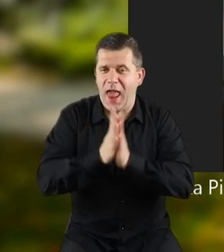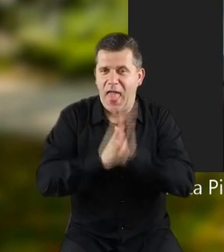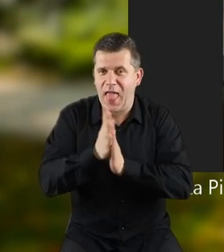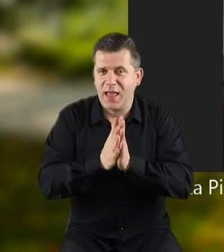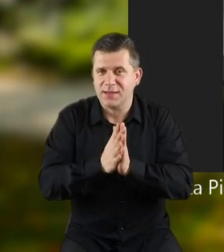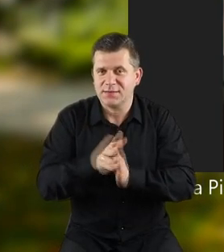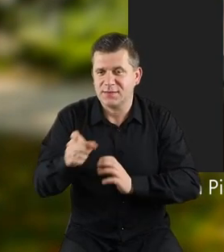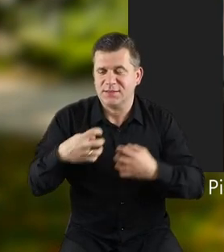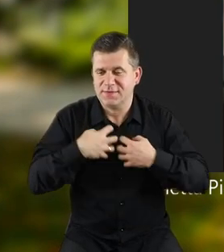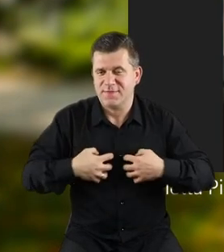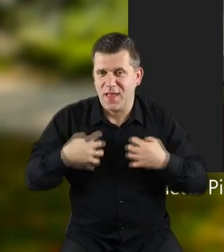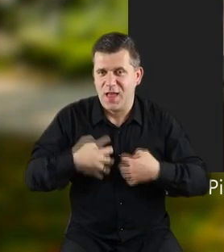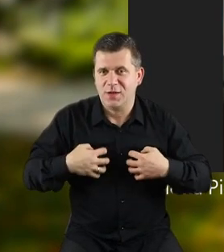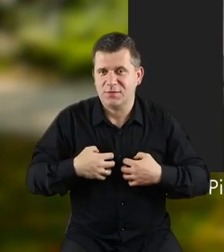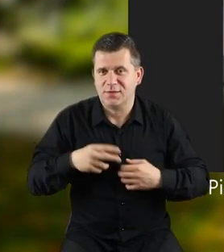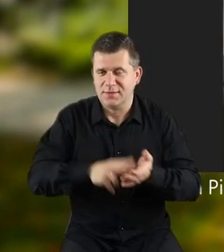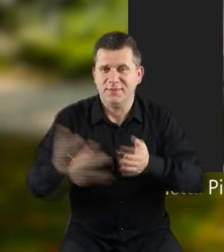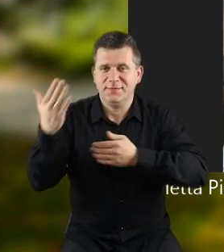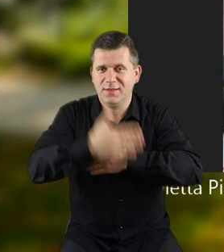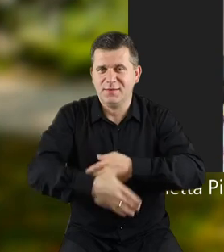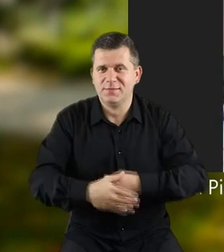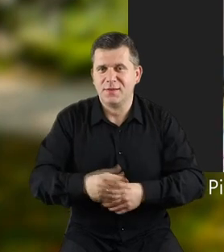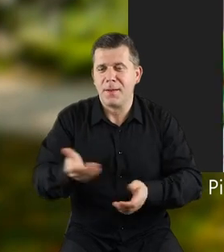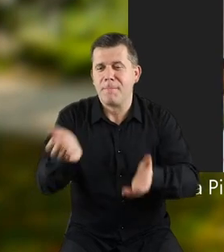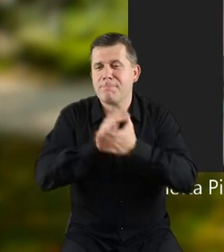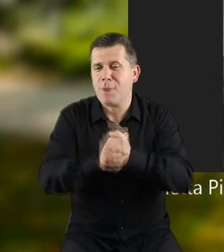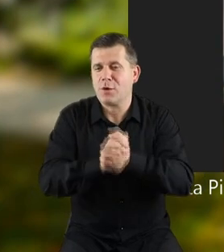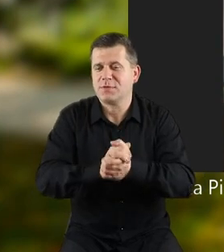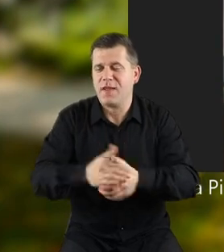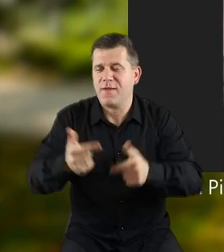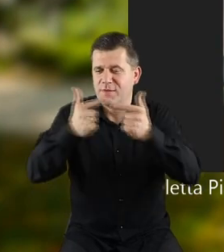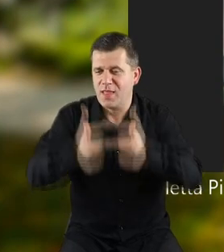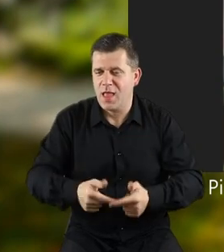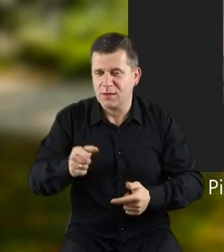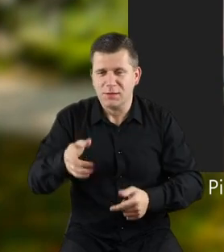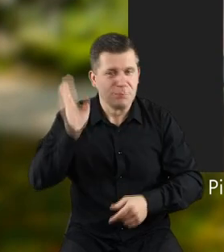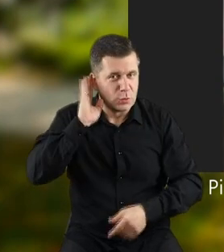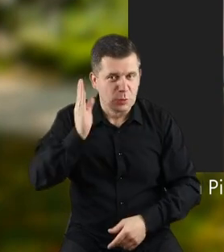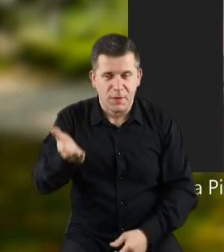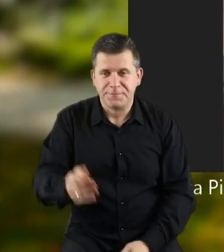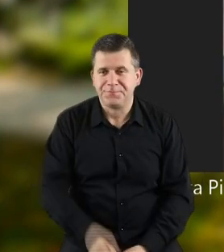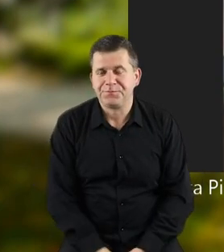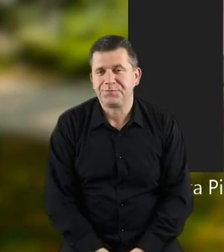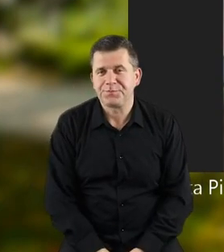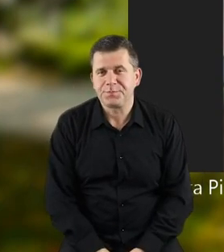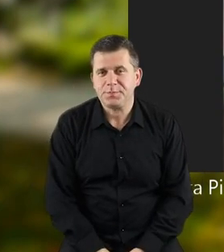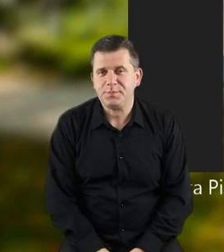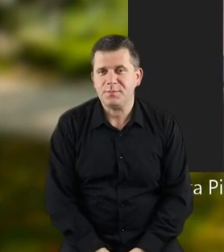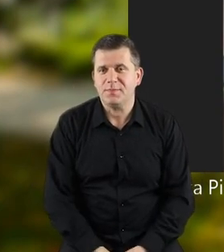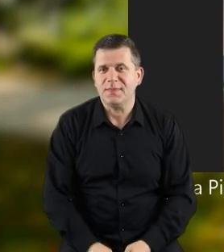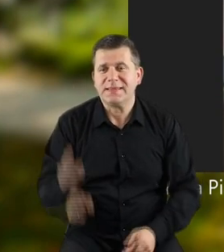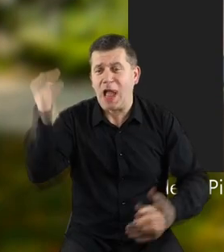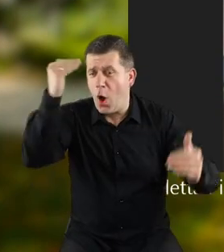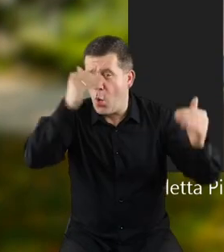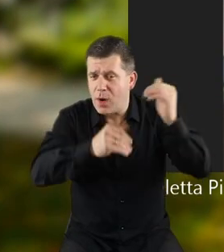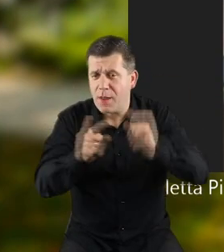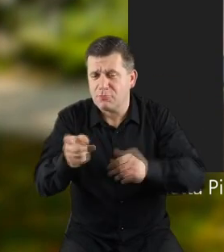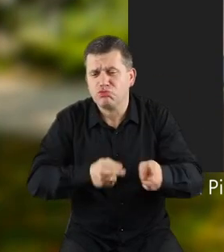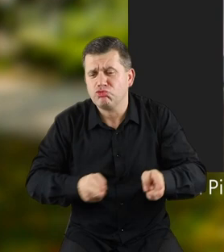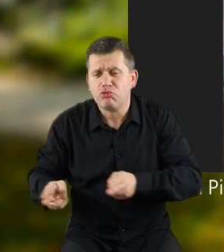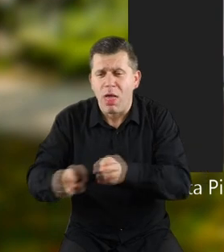o leśnych zwierzątkach, to na zakończenie pożegnamy się wierszykiem o jeżyku. Posłuchajcie. Za